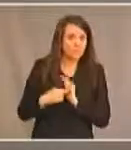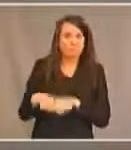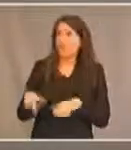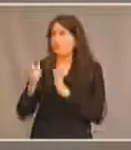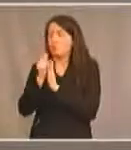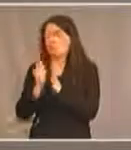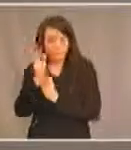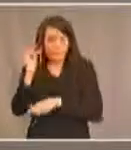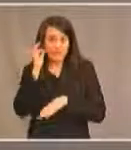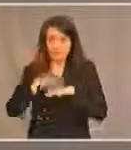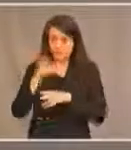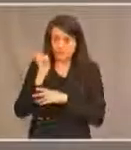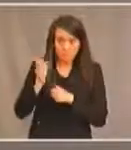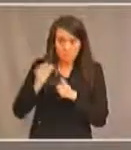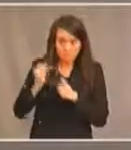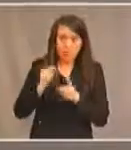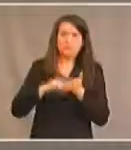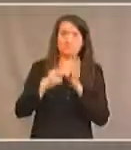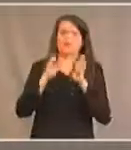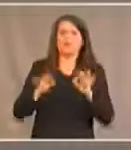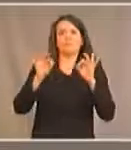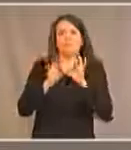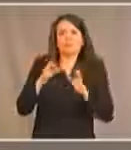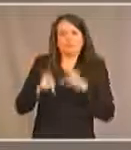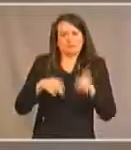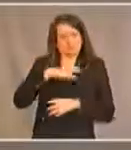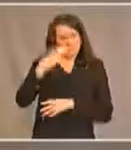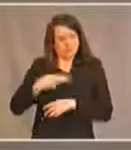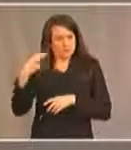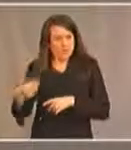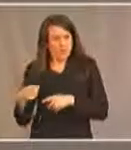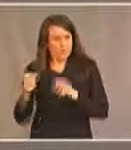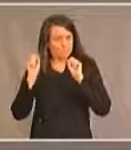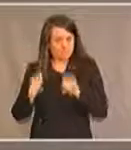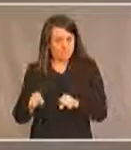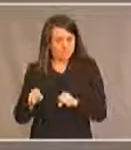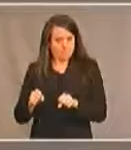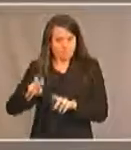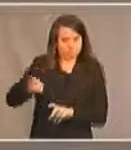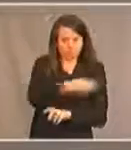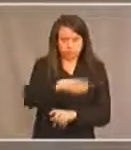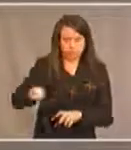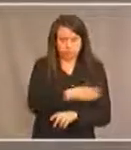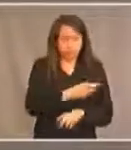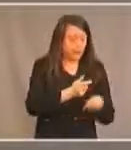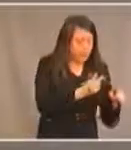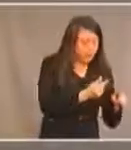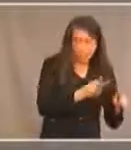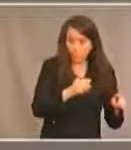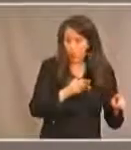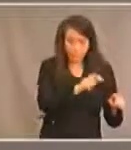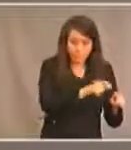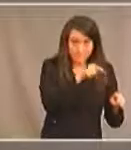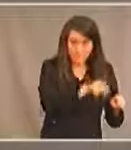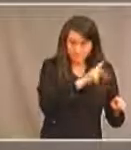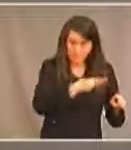fédérales en matière de transport. Donc, il faut s'assurer qu'une personne qui a eu un handicap peut se déplacer de Gatineau au Québec,